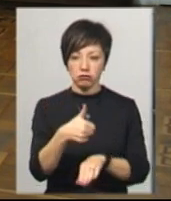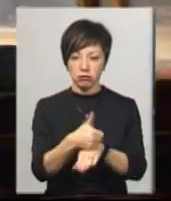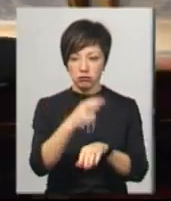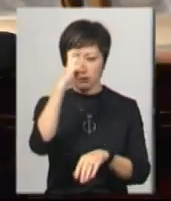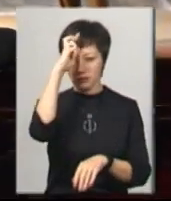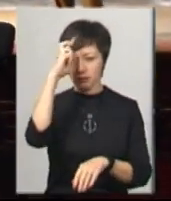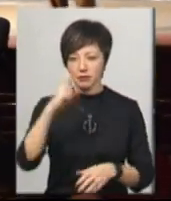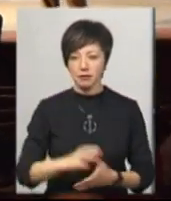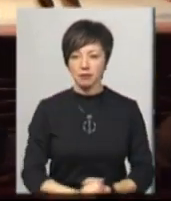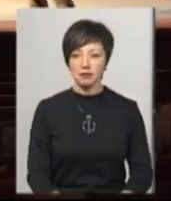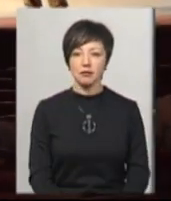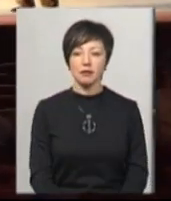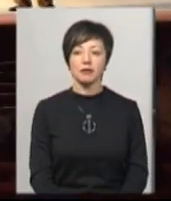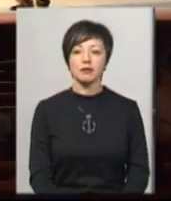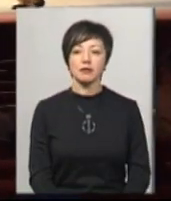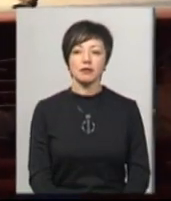опері.